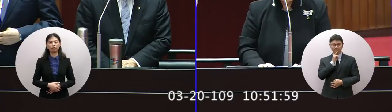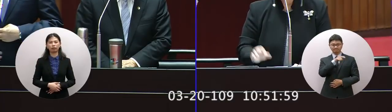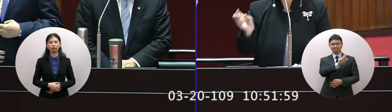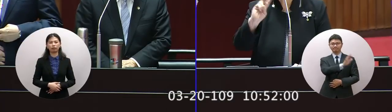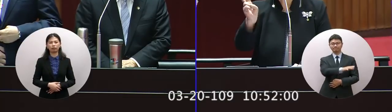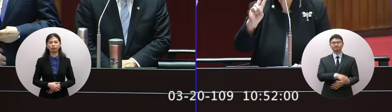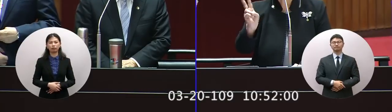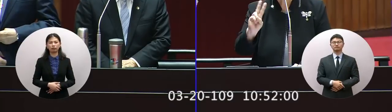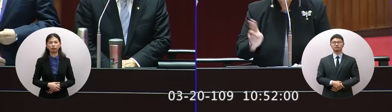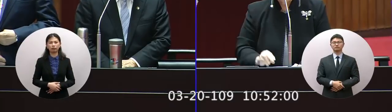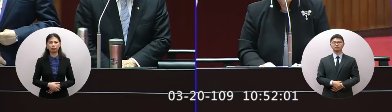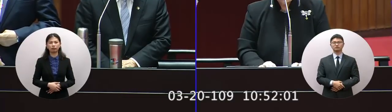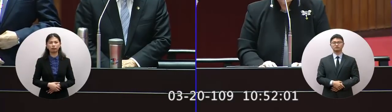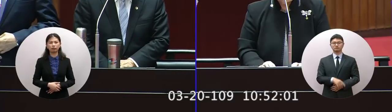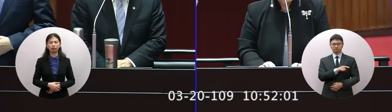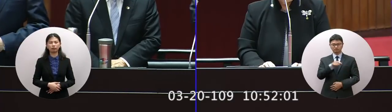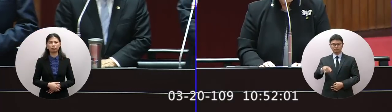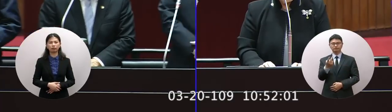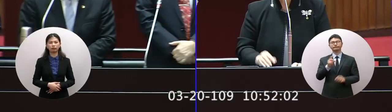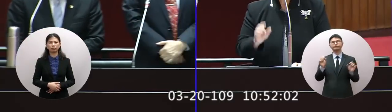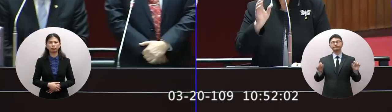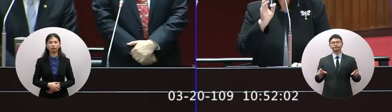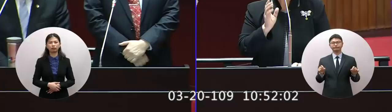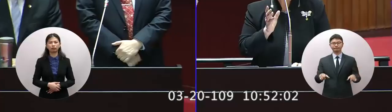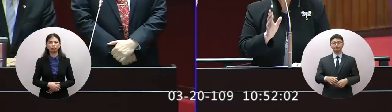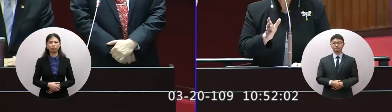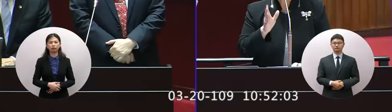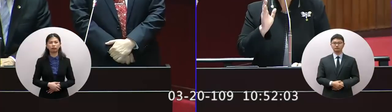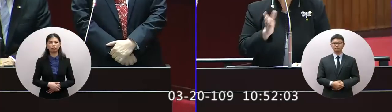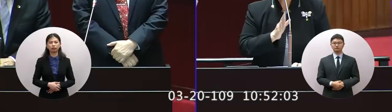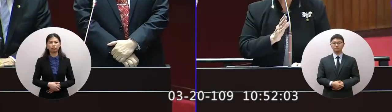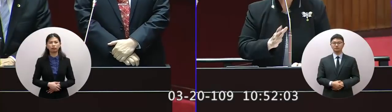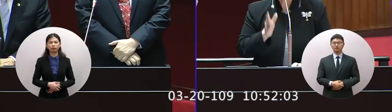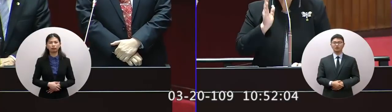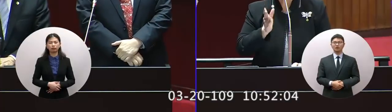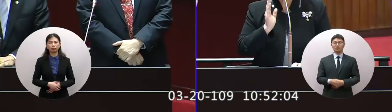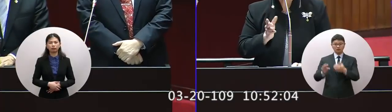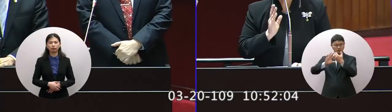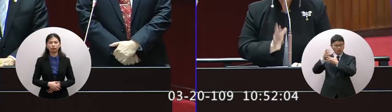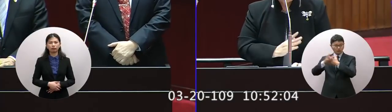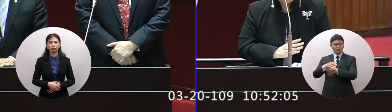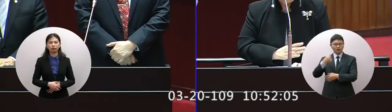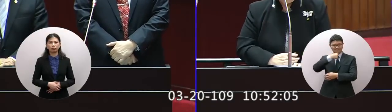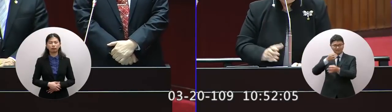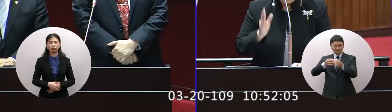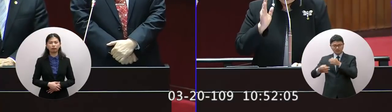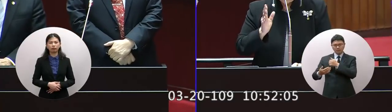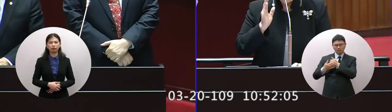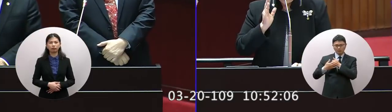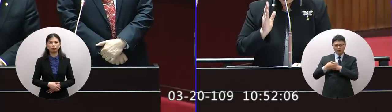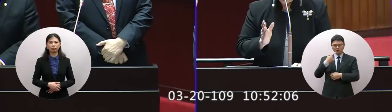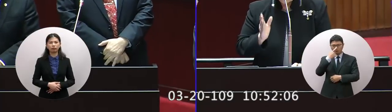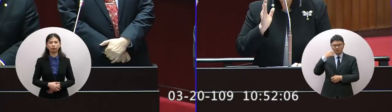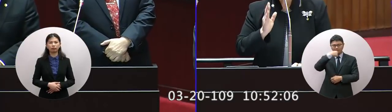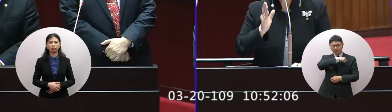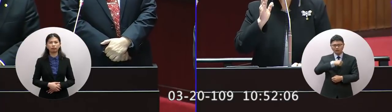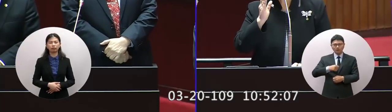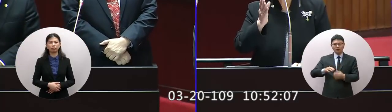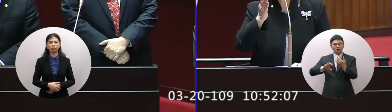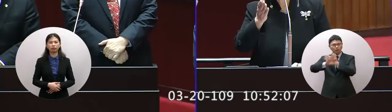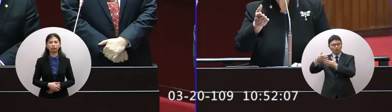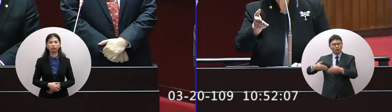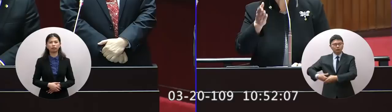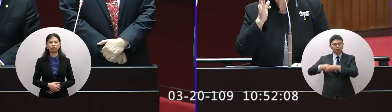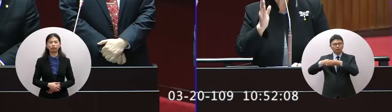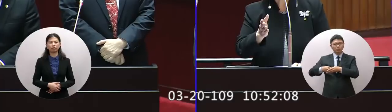的這是兩則不同的地方我們世界台商海外的台商為了要鞏固幫助我們是不是都高了台商